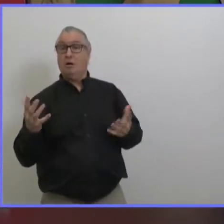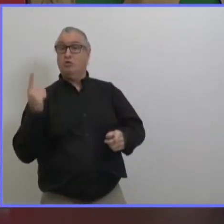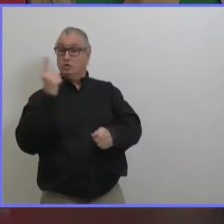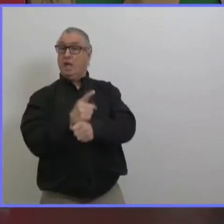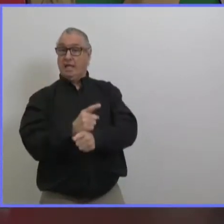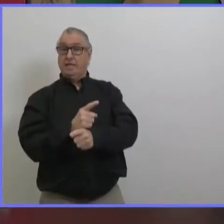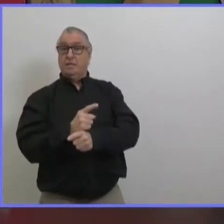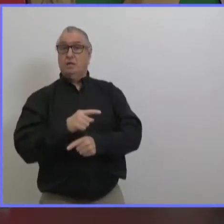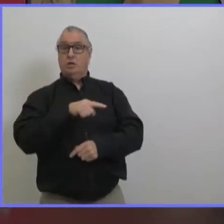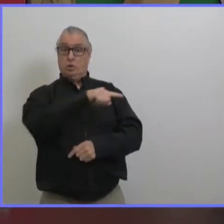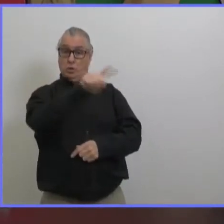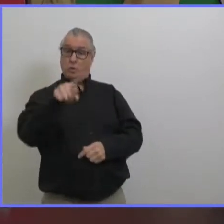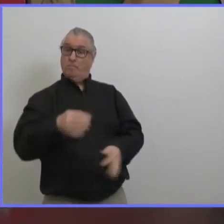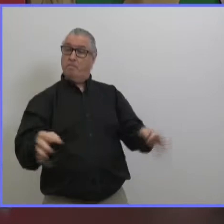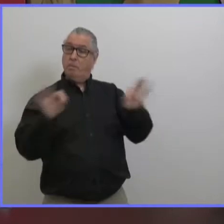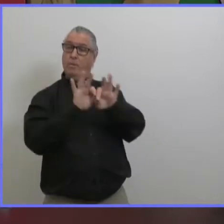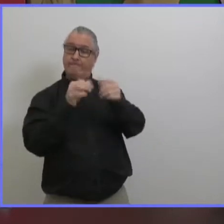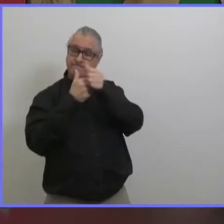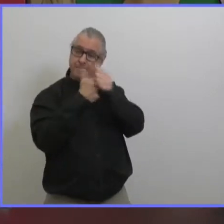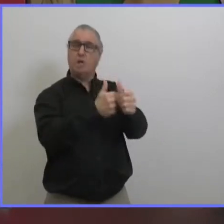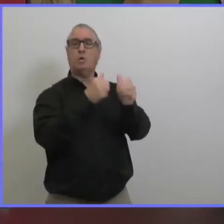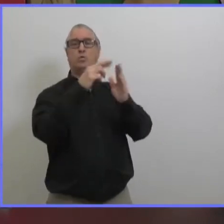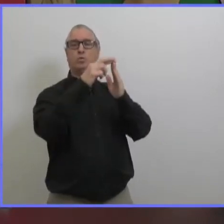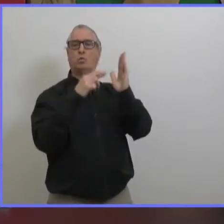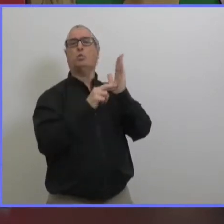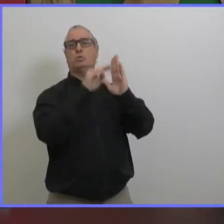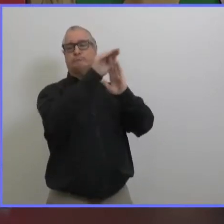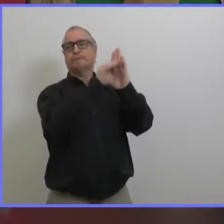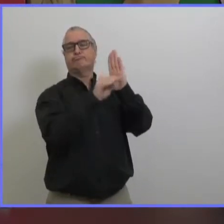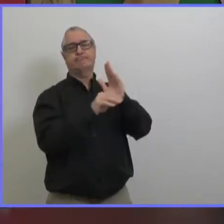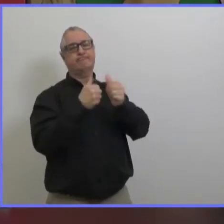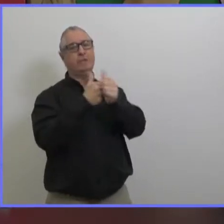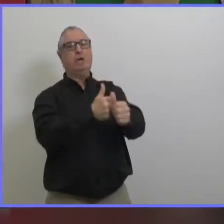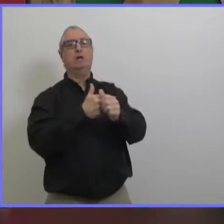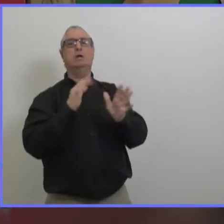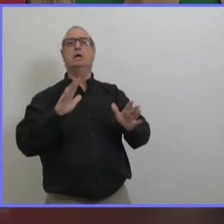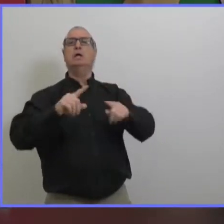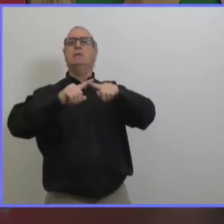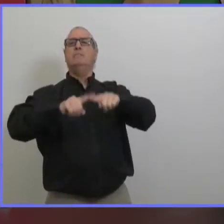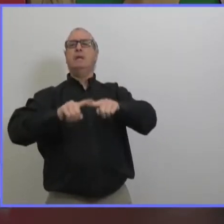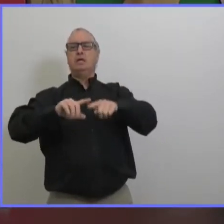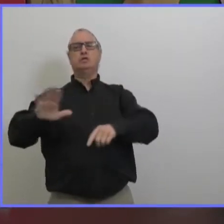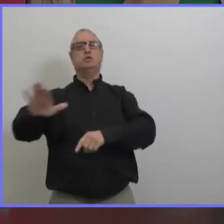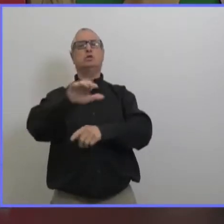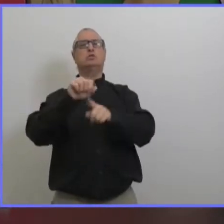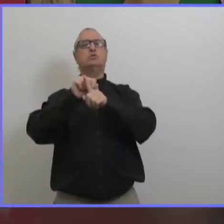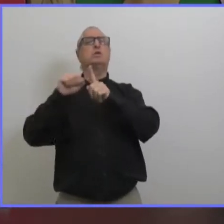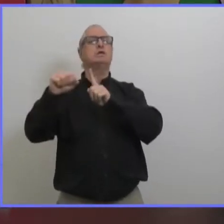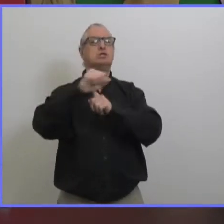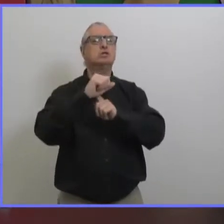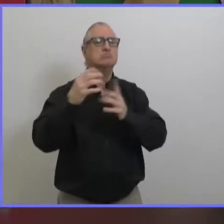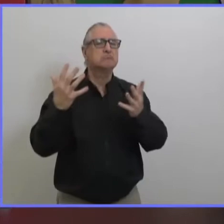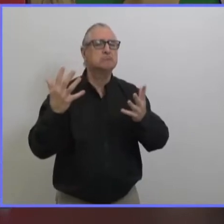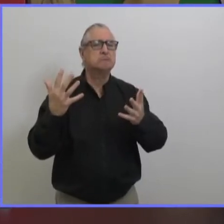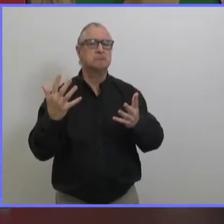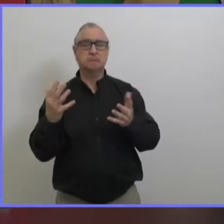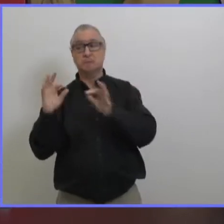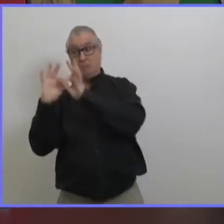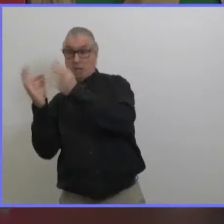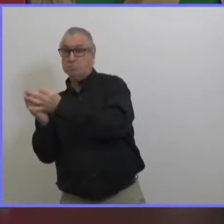la diligence raisonnable c'est quelque chose qui est très fréquent bien entendu ça dépend des scénarios spécifiques je vous dirais que si vous avez